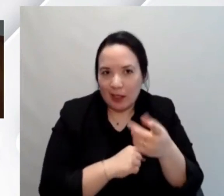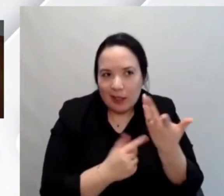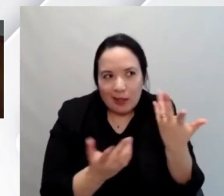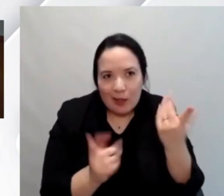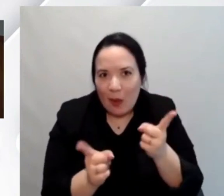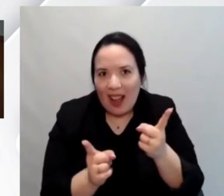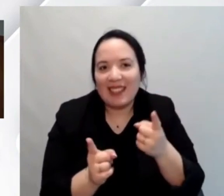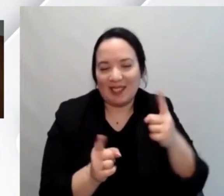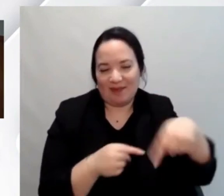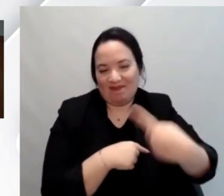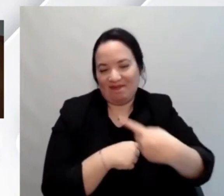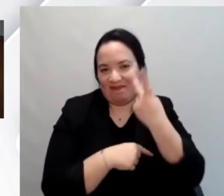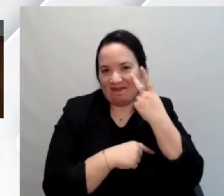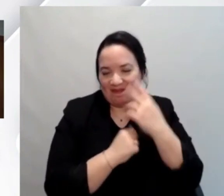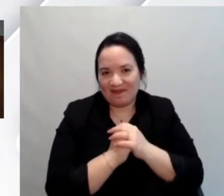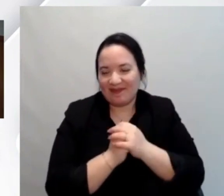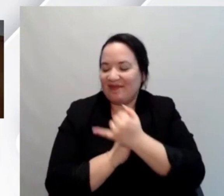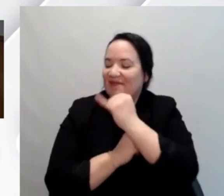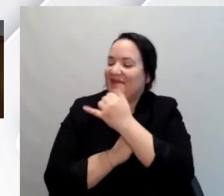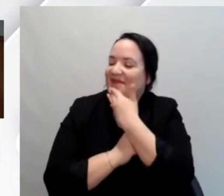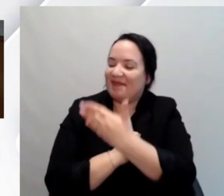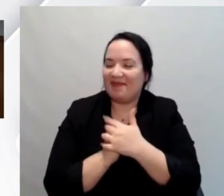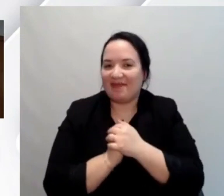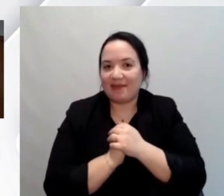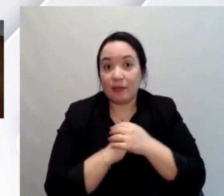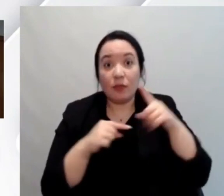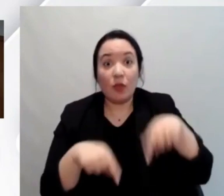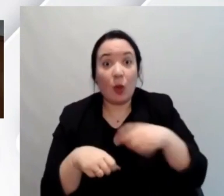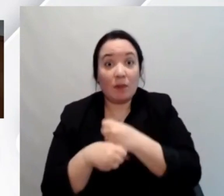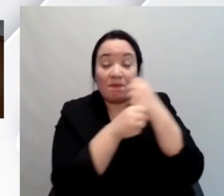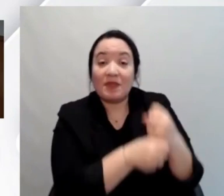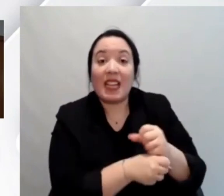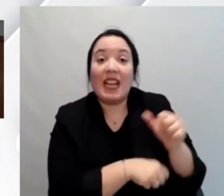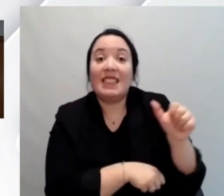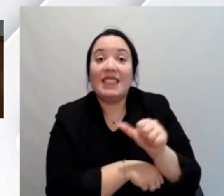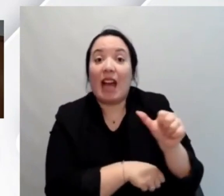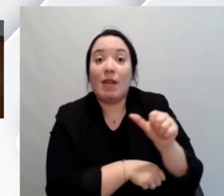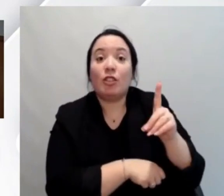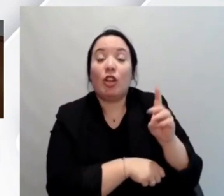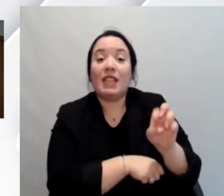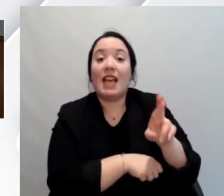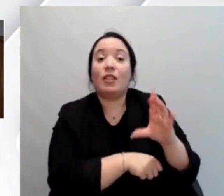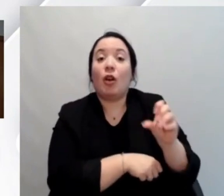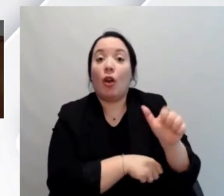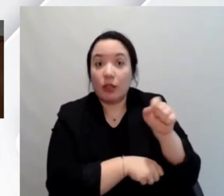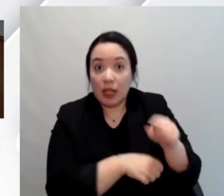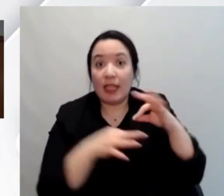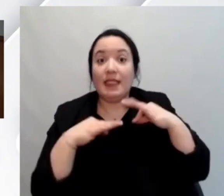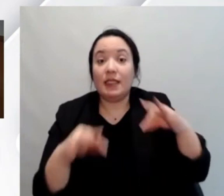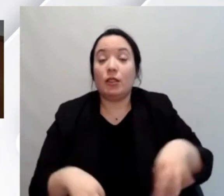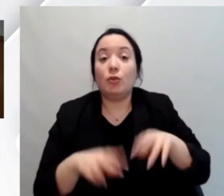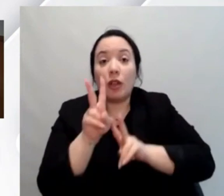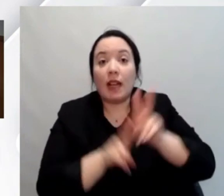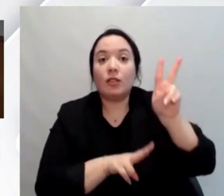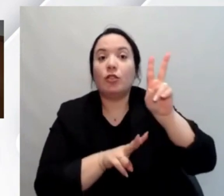mille adesso passiamo a Sabato De Rosa che rappresenta in questo caso l'Invat l'Istituto Nazionale Valutazione Usili e